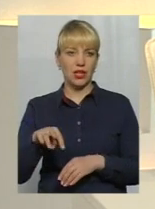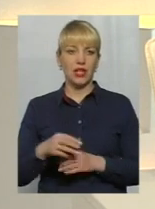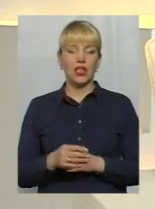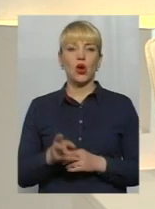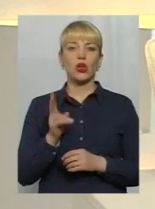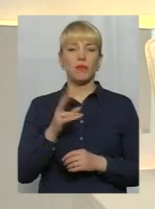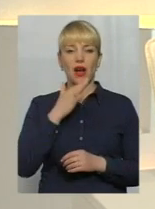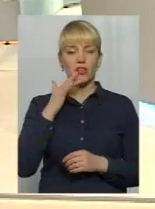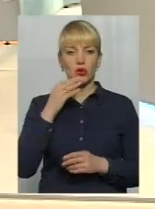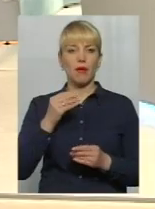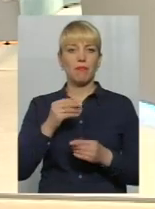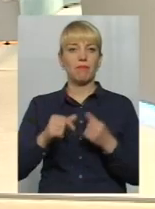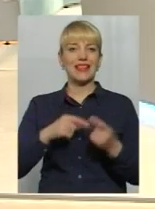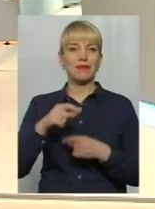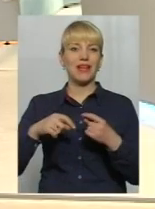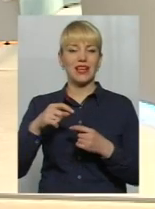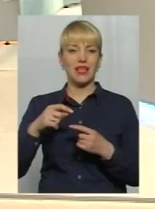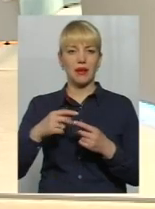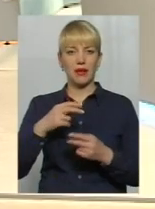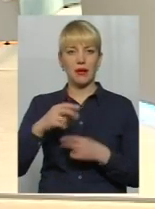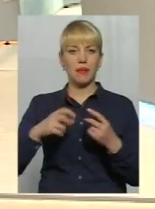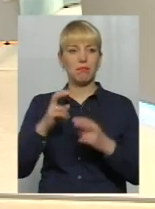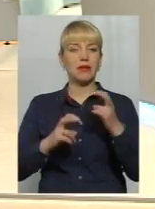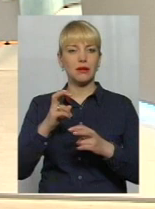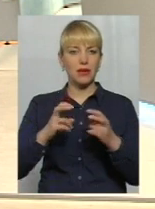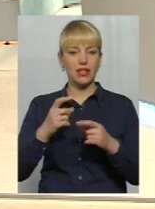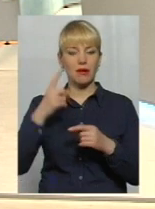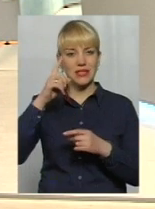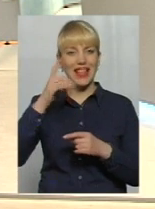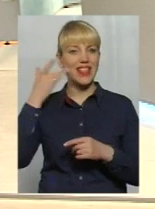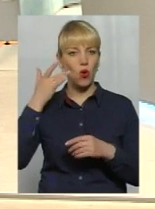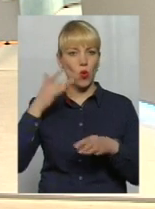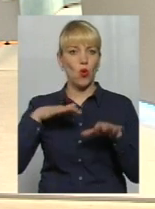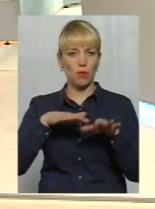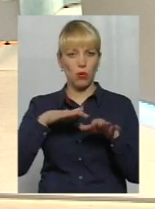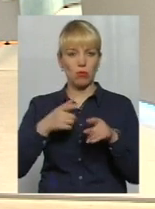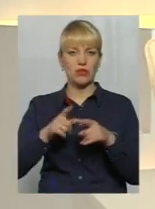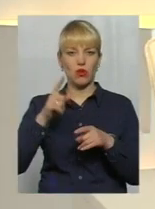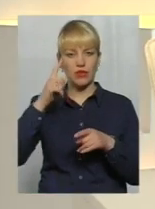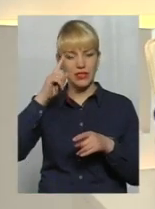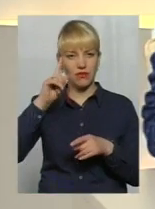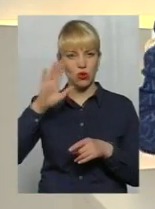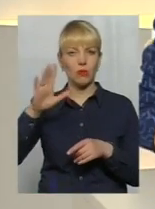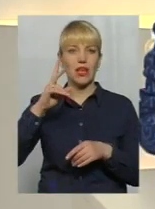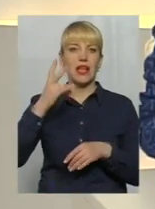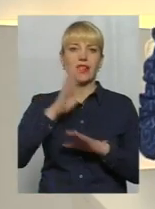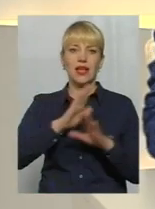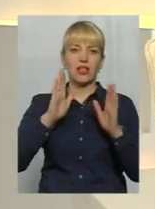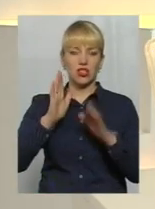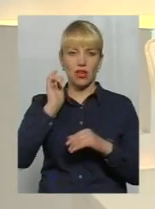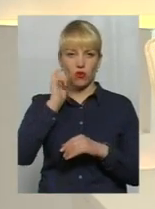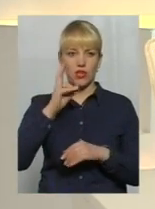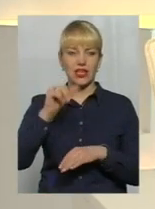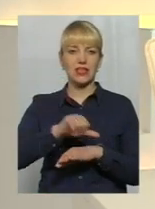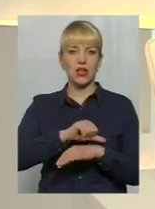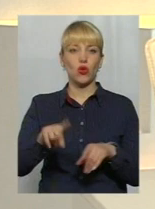Чимало підприємств легкої промисловості сьогодні відомі не лише в Хмельницькому, не лише в Україні, а й за кордоном. Одне з